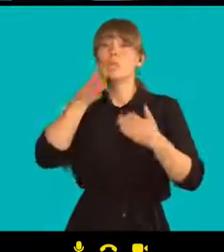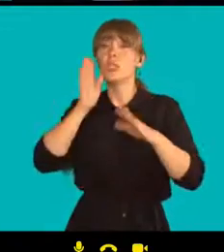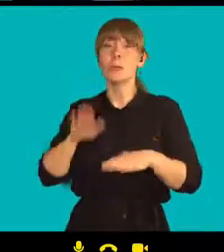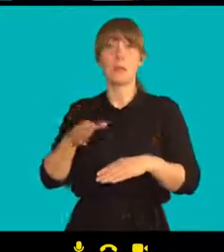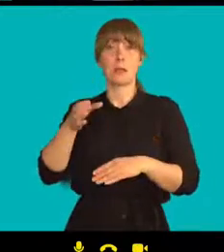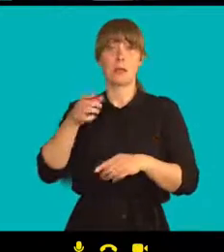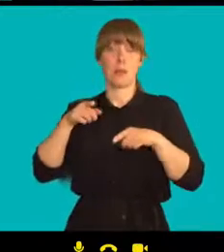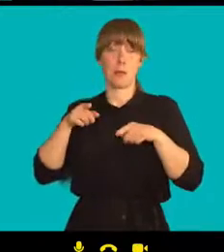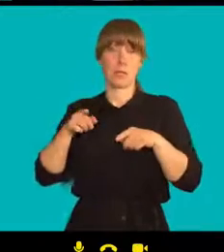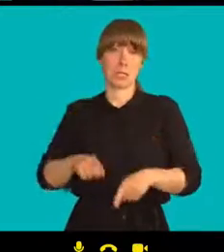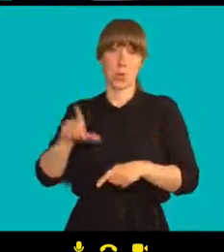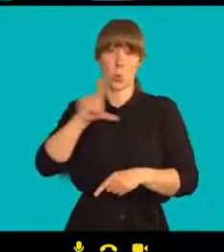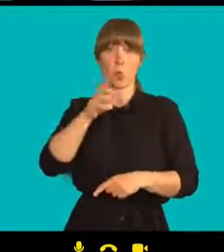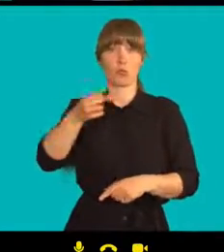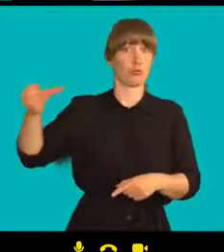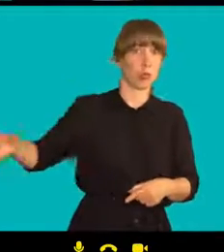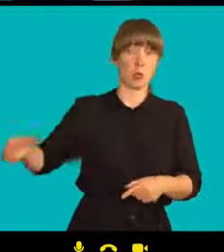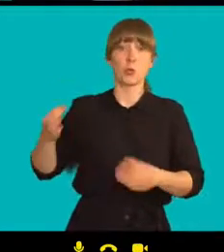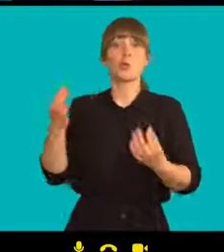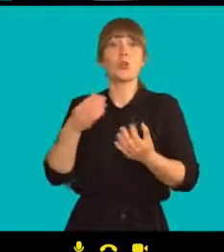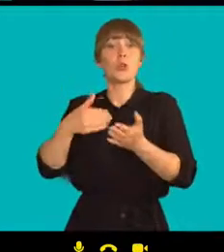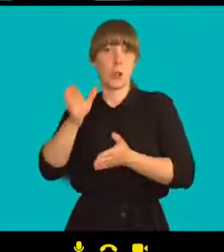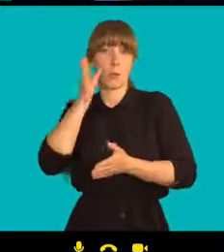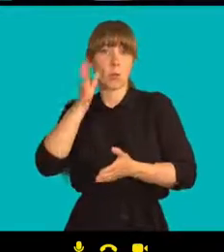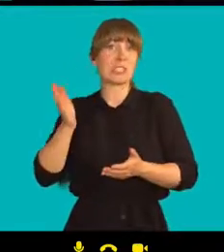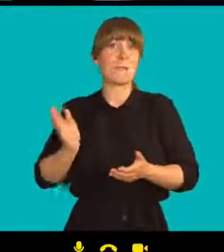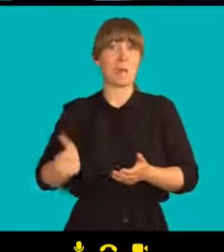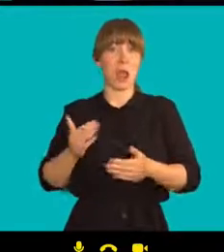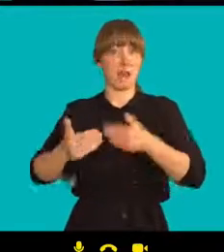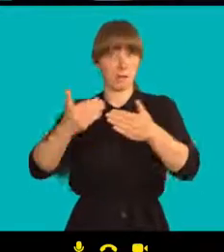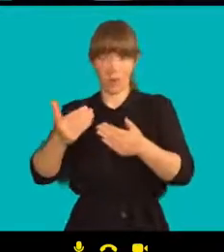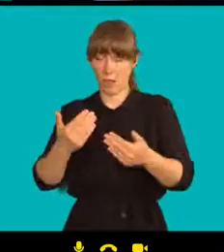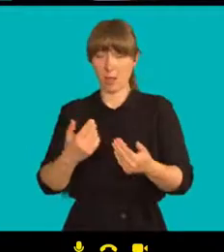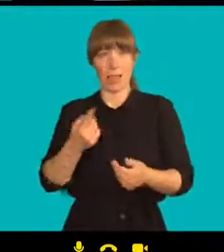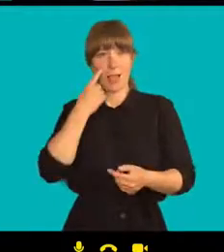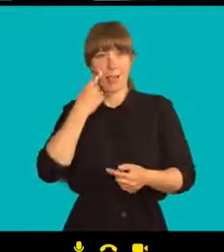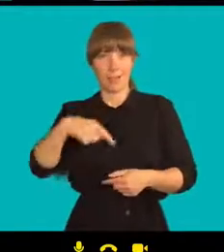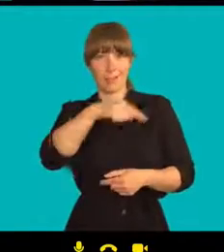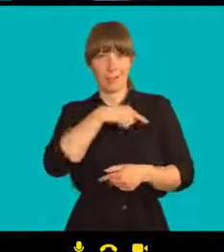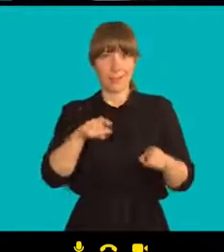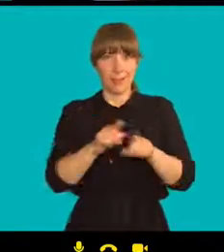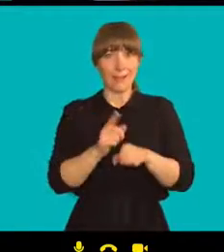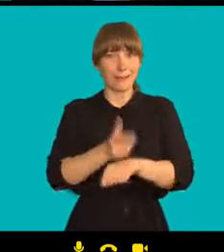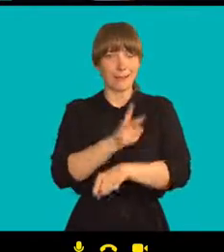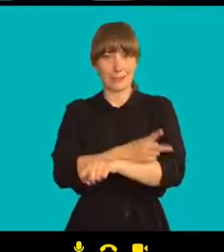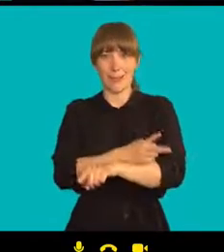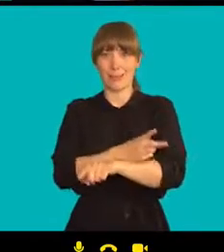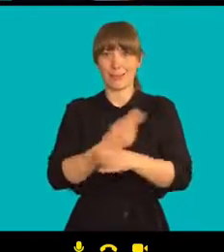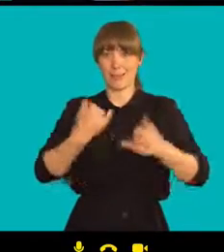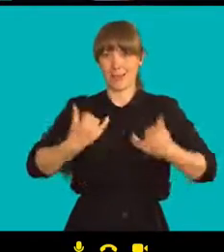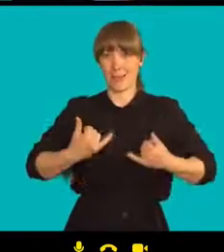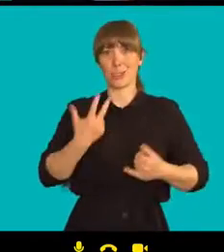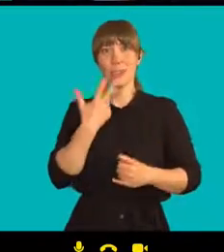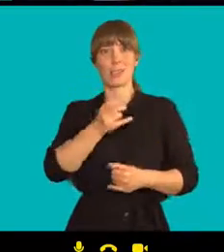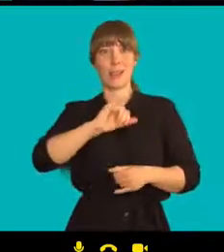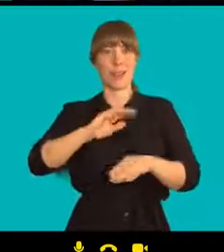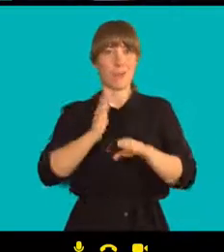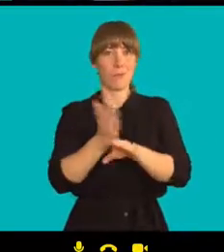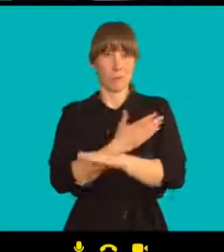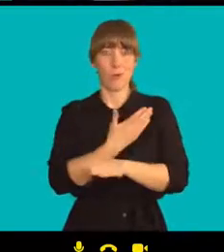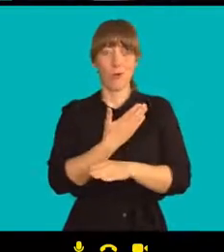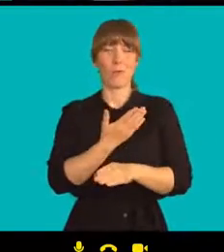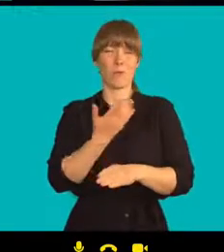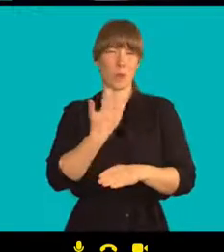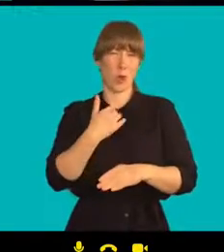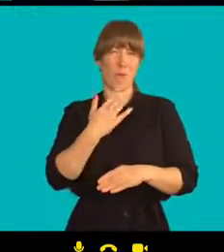zemi spravovat. Řada postsovětských zemí prostě stále dnes má problémy. Po 30 letech se nachází v situaci, kdy